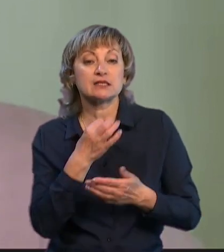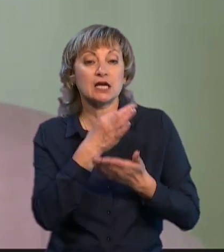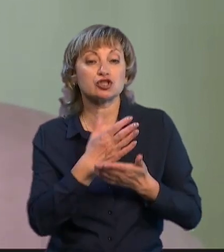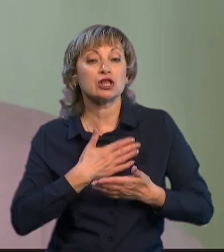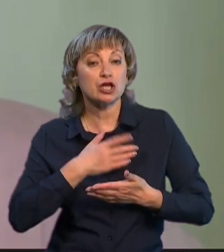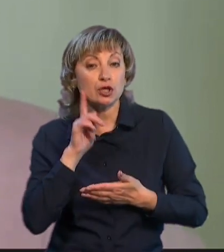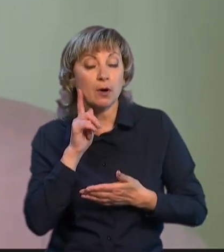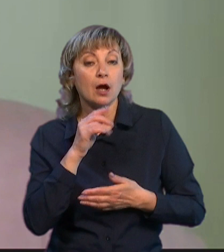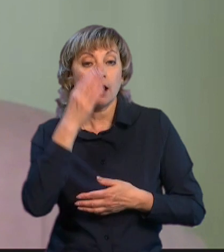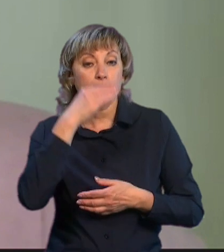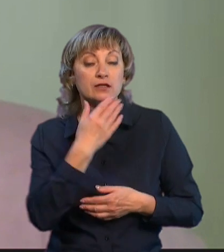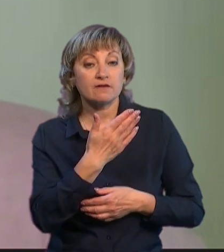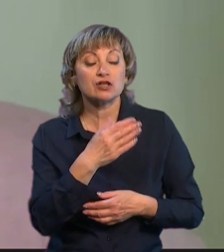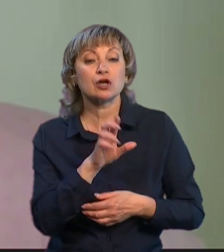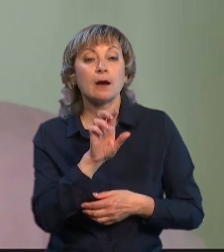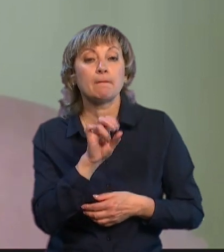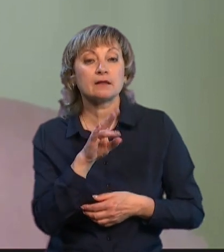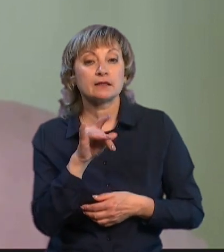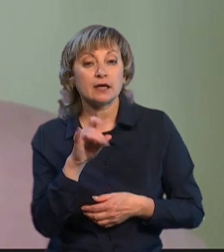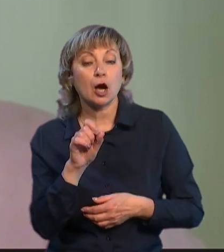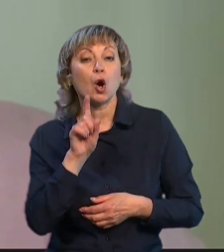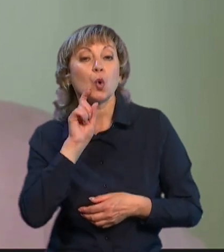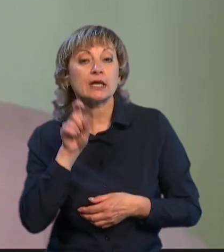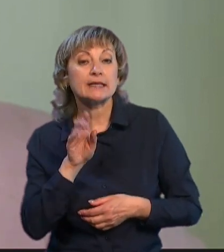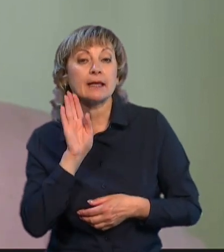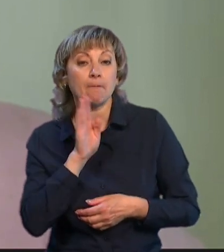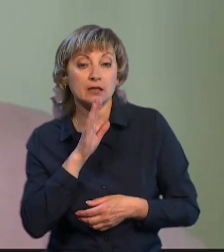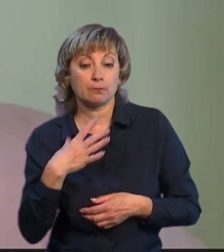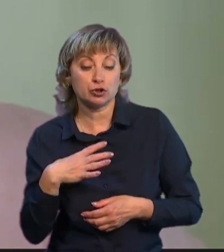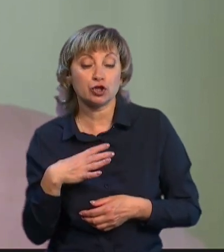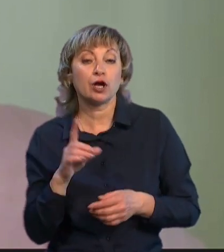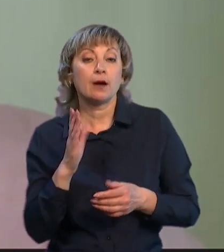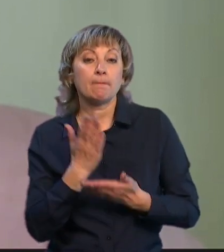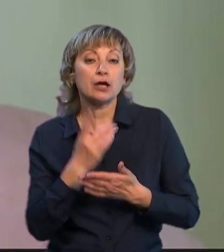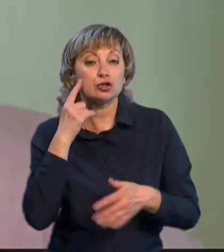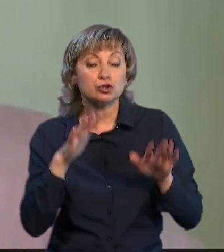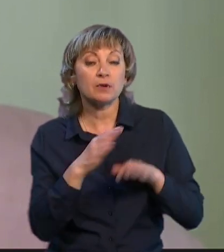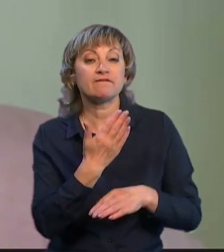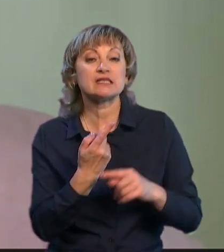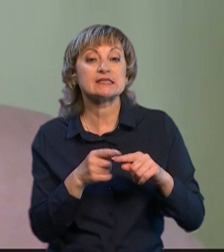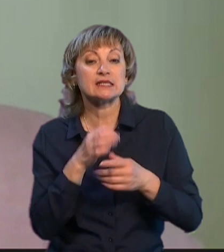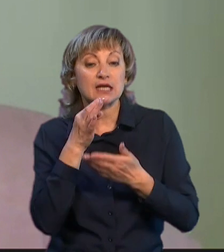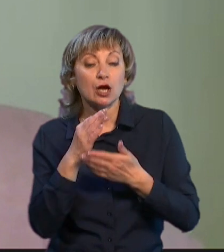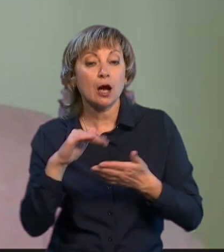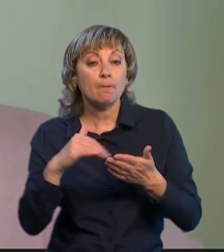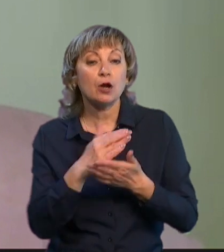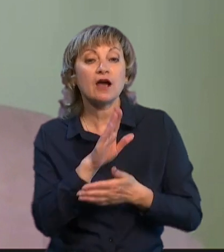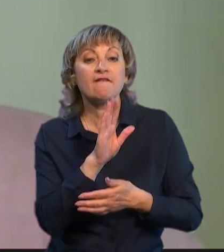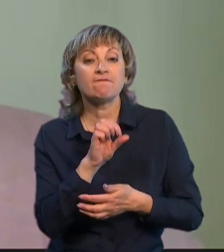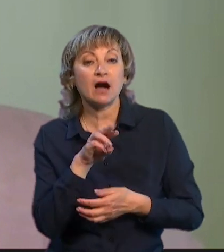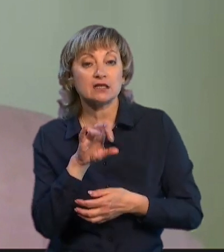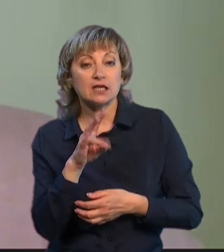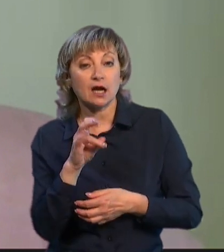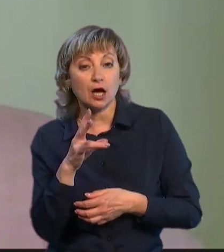батько ваш Бандера, Україна, мати. Почекаємо, але щось маю сумніви, що він це скаже, бо політика Ватикану, вона